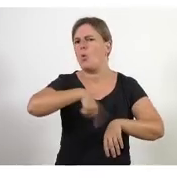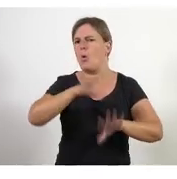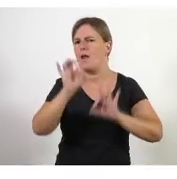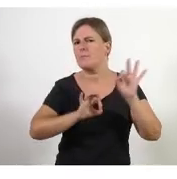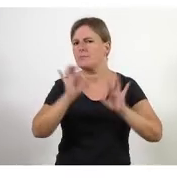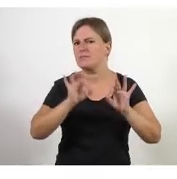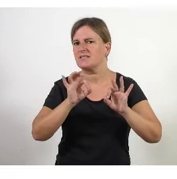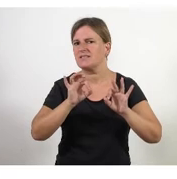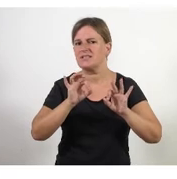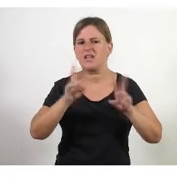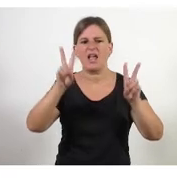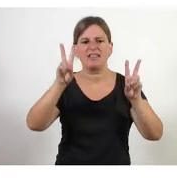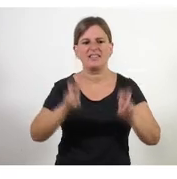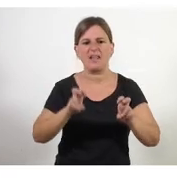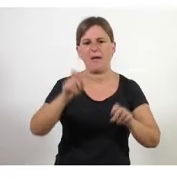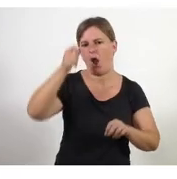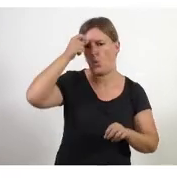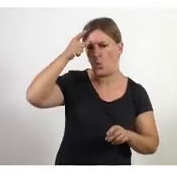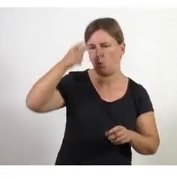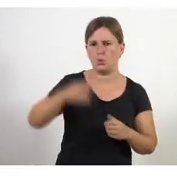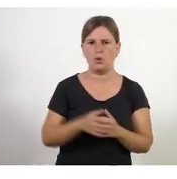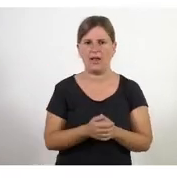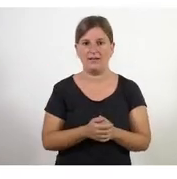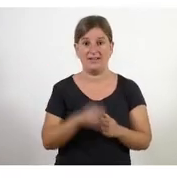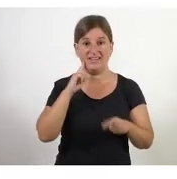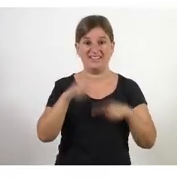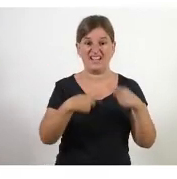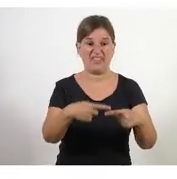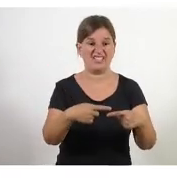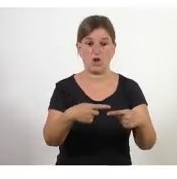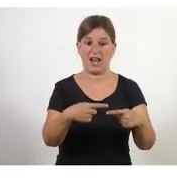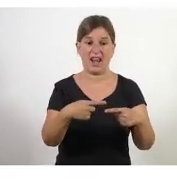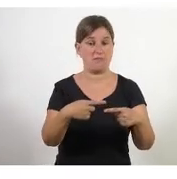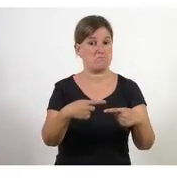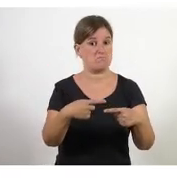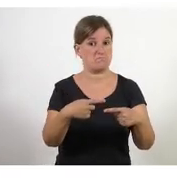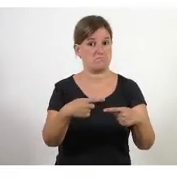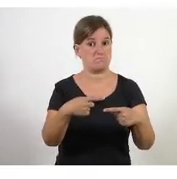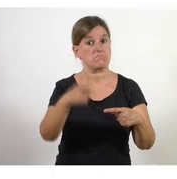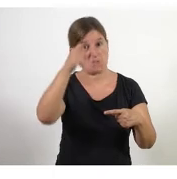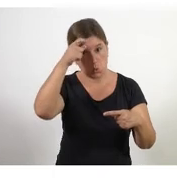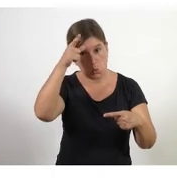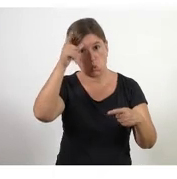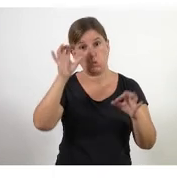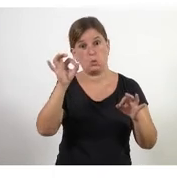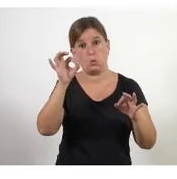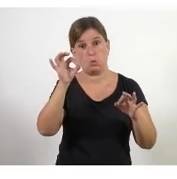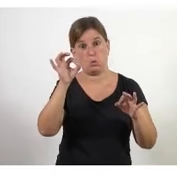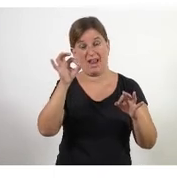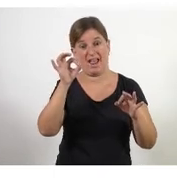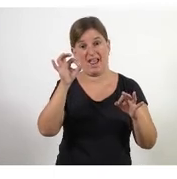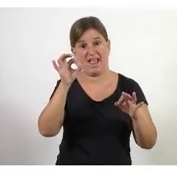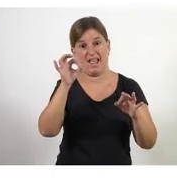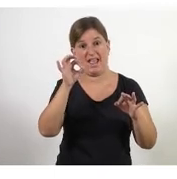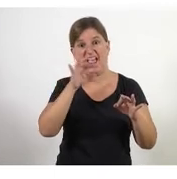cultura doncs normalment resulta que amb un lideratge tradicional la cultura se't menja hi ha una